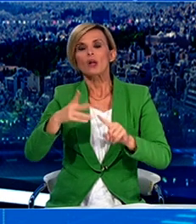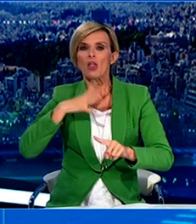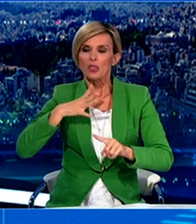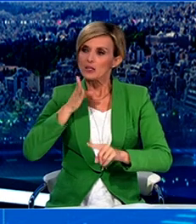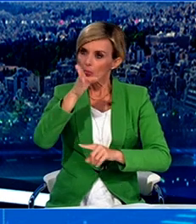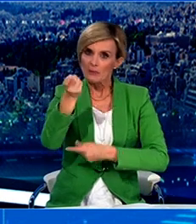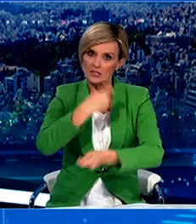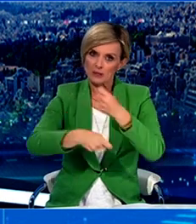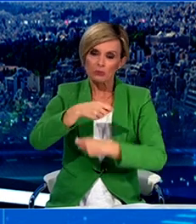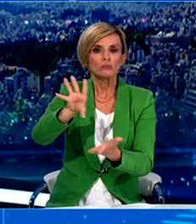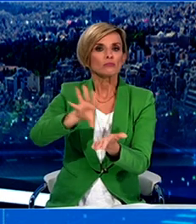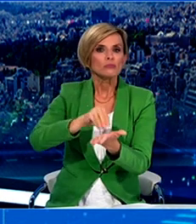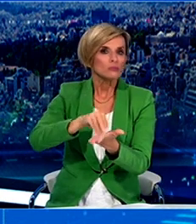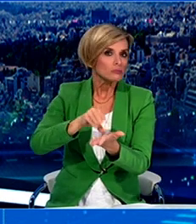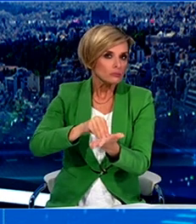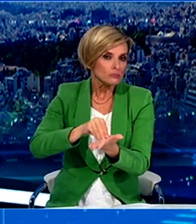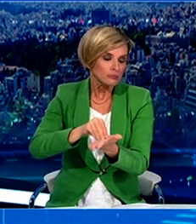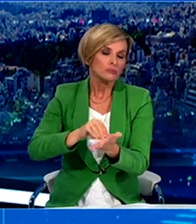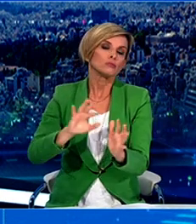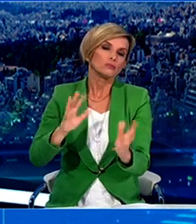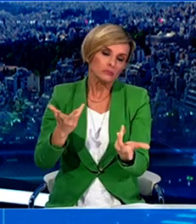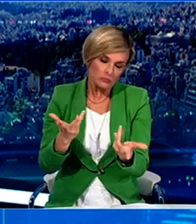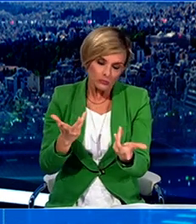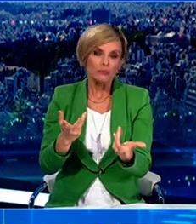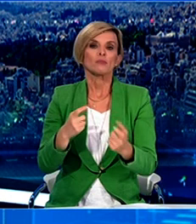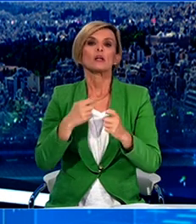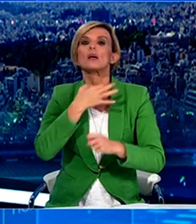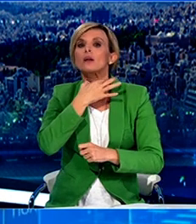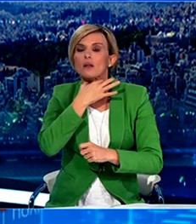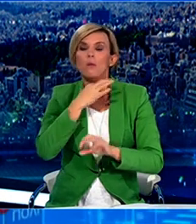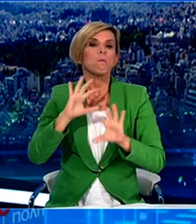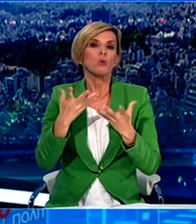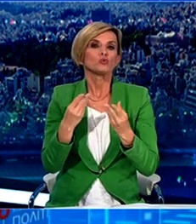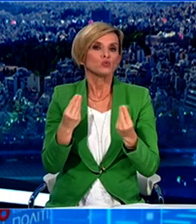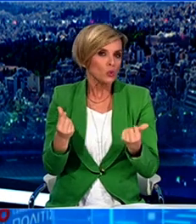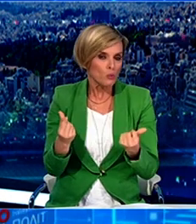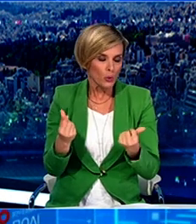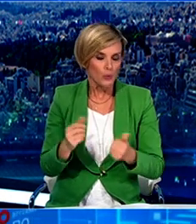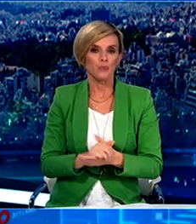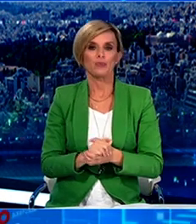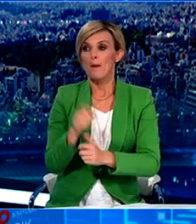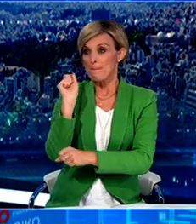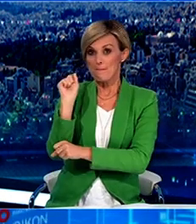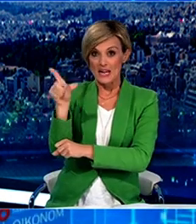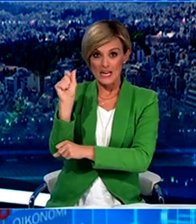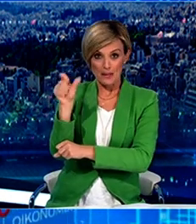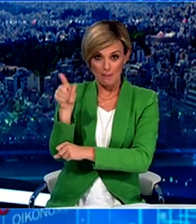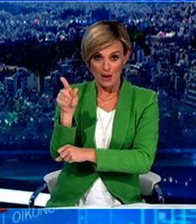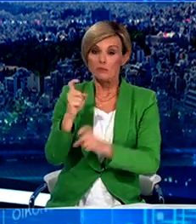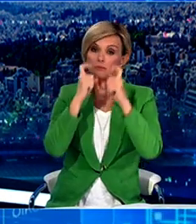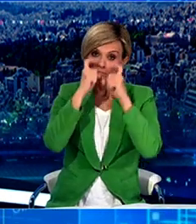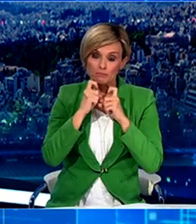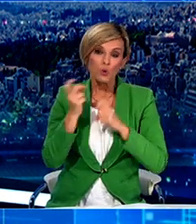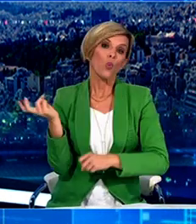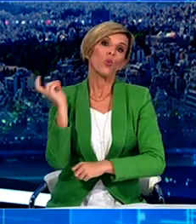ειδών πρώτης ανάγκης όπου δεν είναι δυνατή η έγκυρη αποστολή τους. Σε αυτή την περίπτωση στο SMS χρησιμοποιείται ο